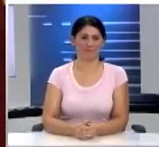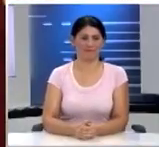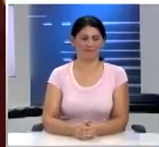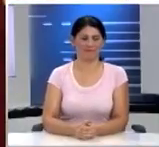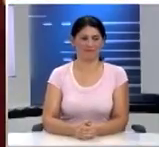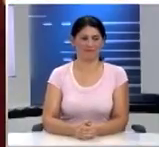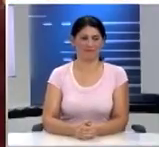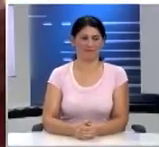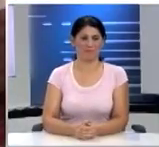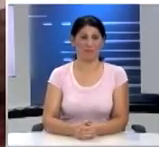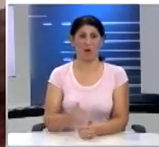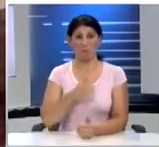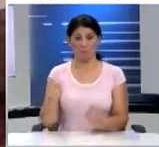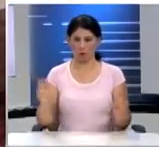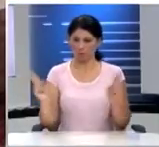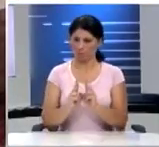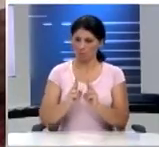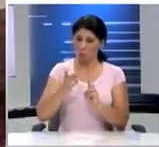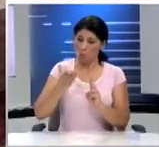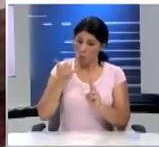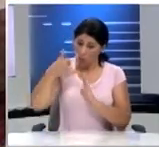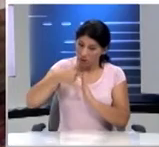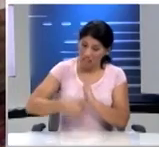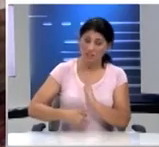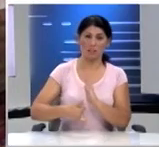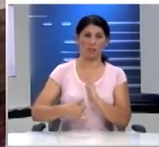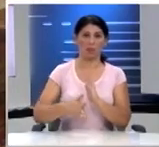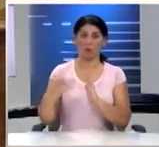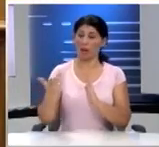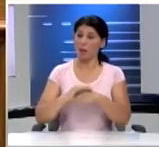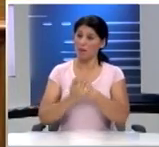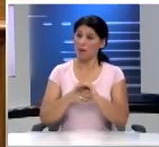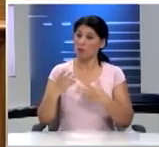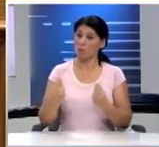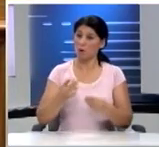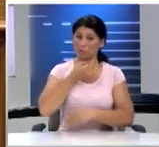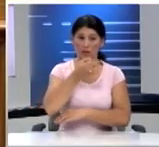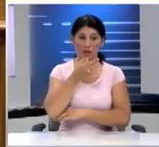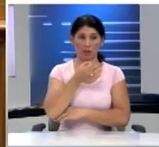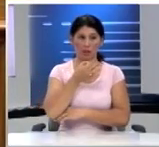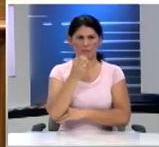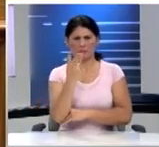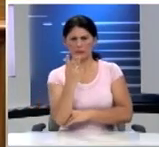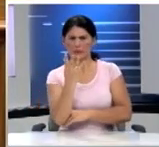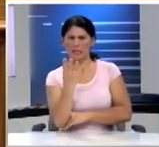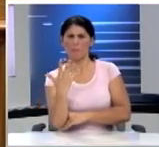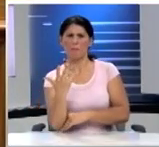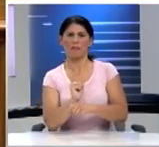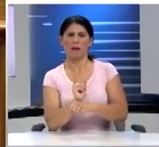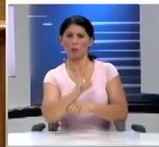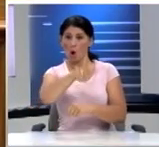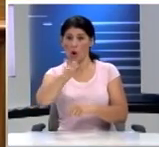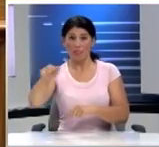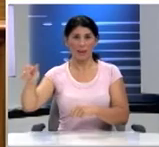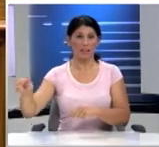όχι μόνο όμως το ευσύνοπτο αλλά και τόσο ενδιαφέρον κομμάτι των εισηγήσεών σας μέσα σε τρία, τέσσερα ή πέντε λεπτά